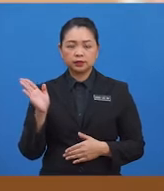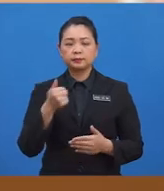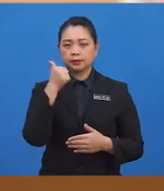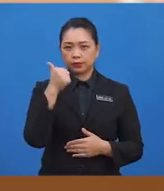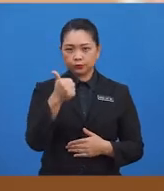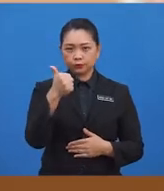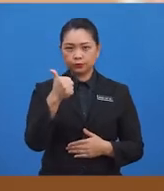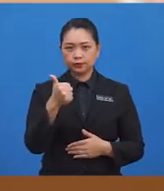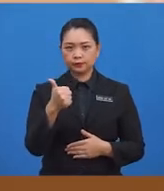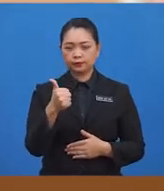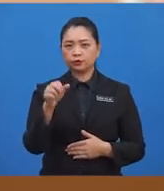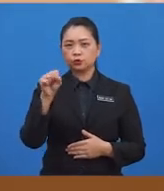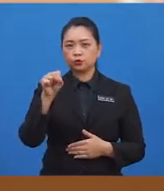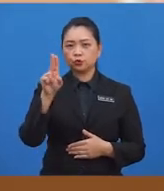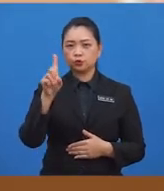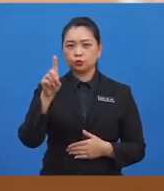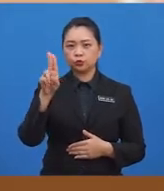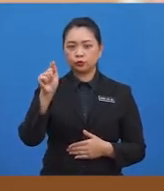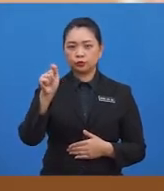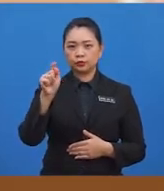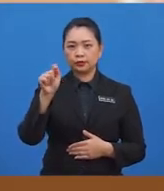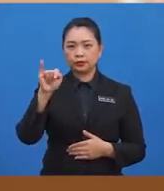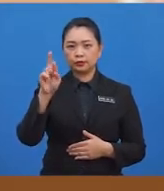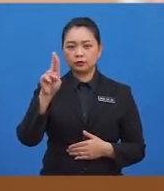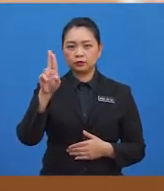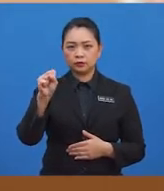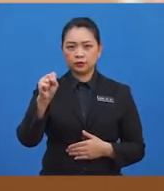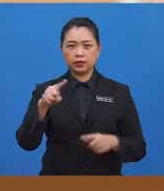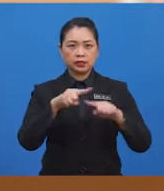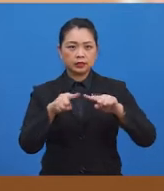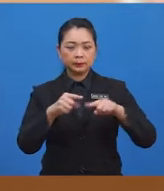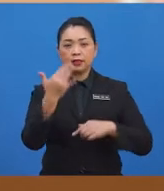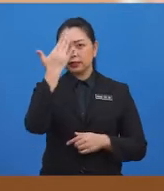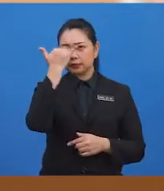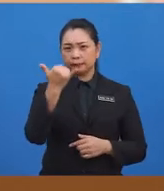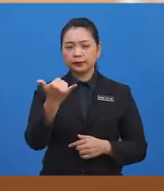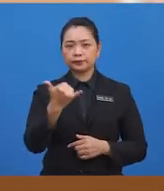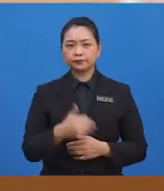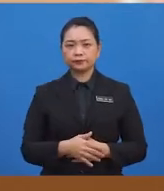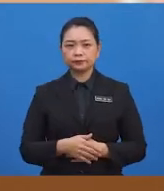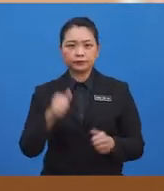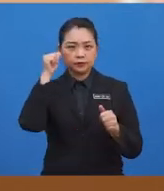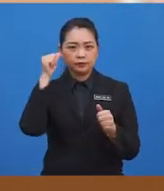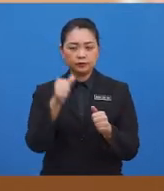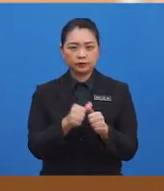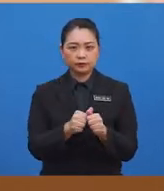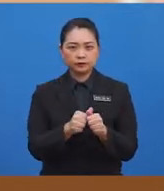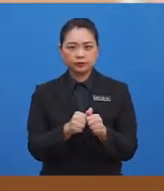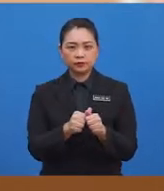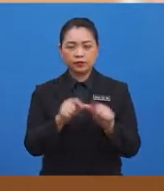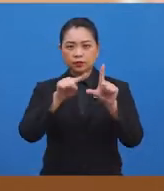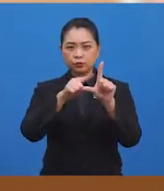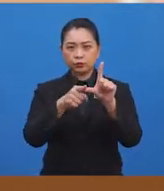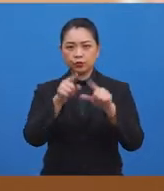Bagus, ia sudut tirus. Tapi, kenapa? Ingat sekali lagi,